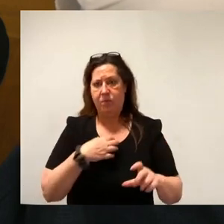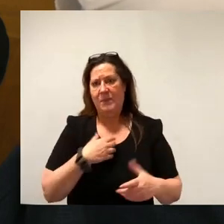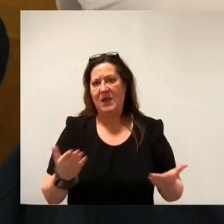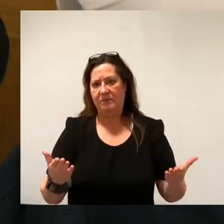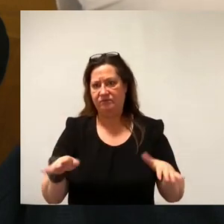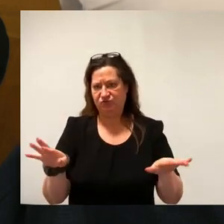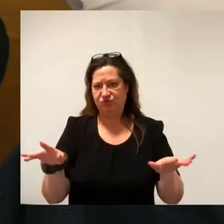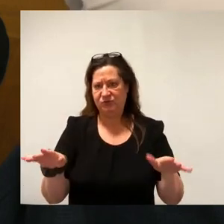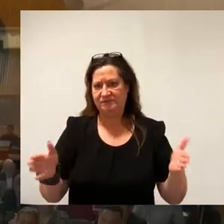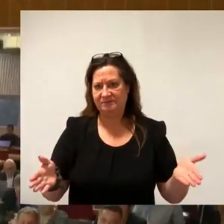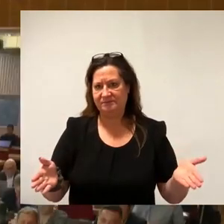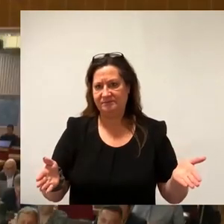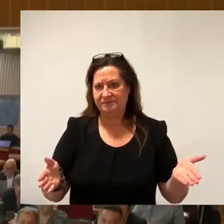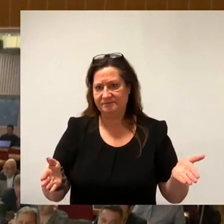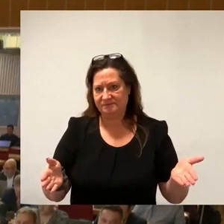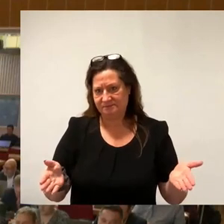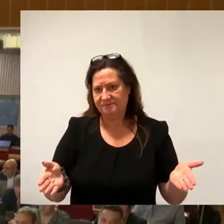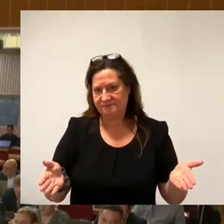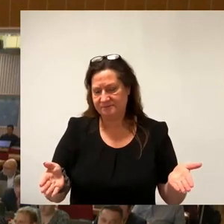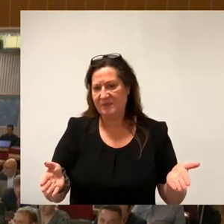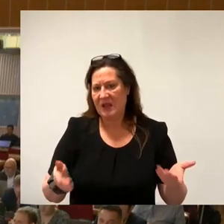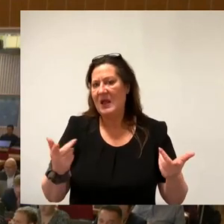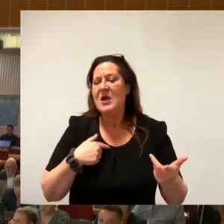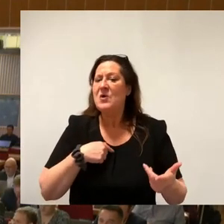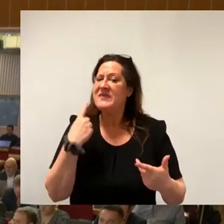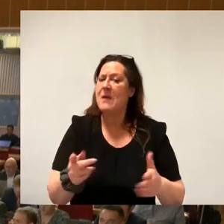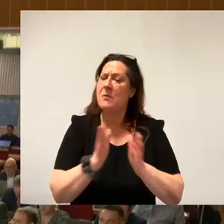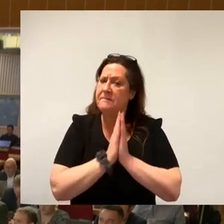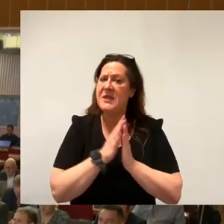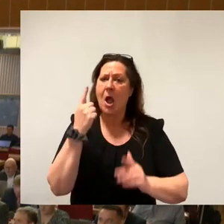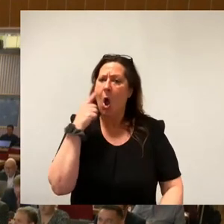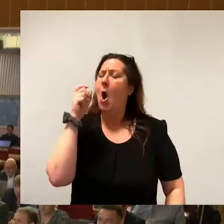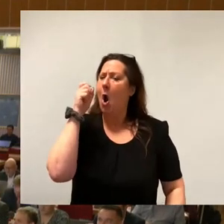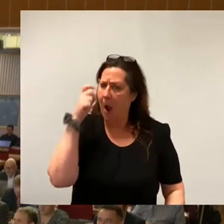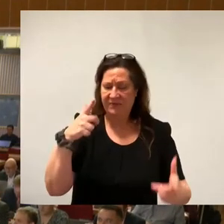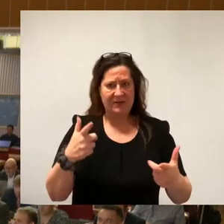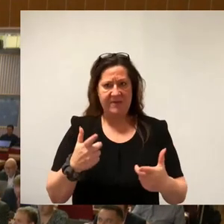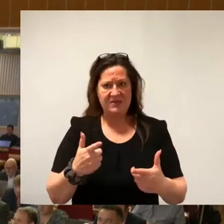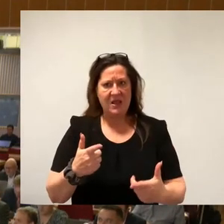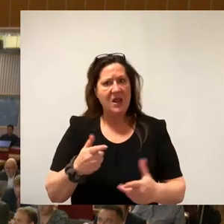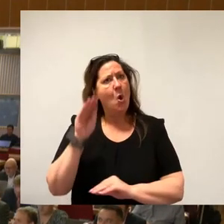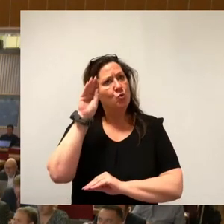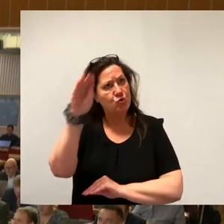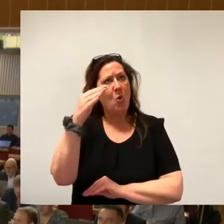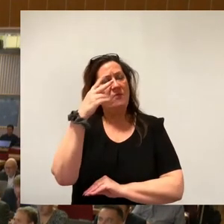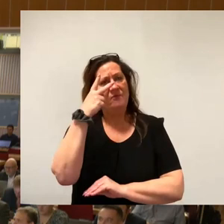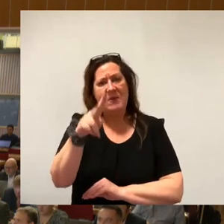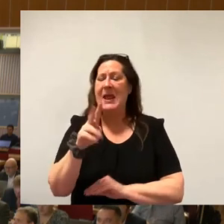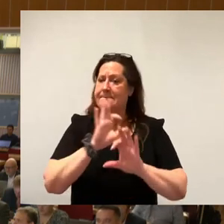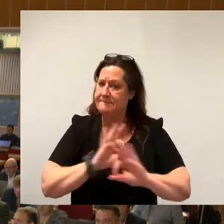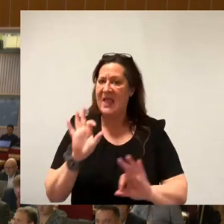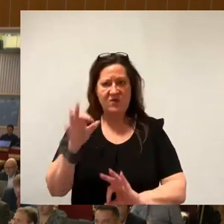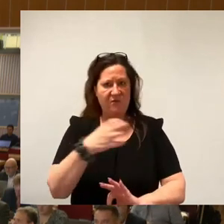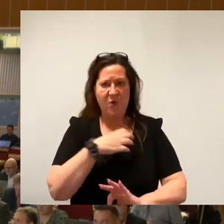hier wirklich mit Optimismus an die Sache rangehen und versuchen, das Bestmögliche für Dresden rauszuholen. Wir werden es auf jeden Fall tun.